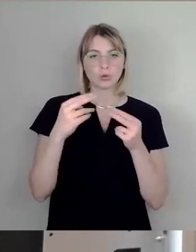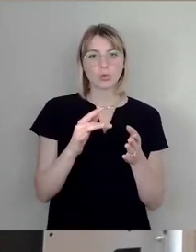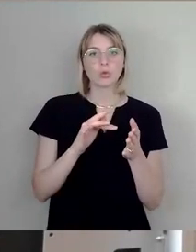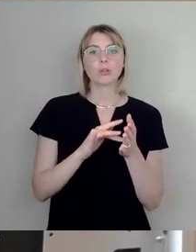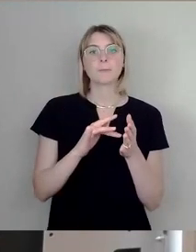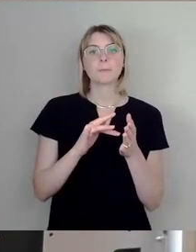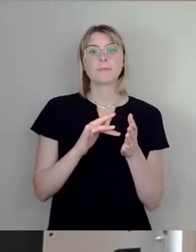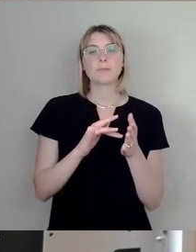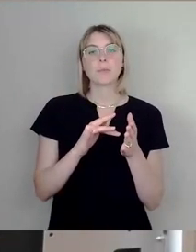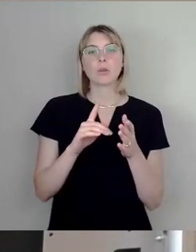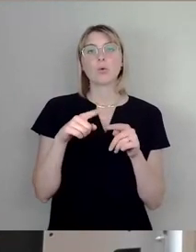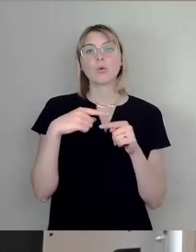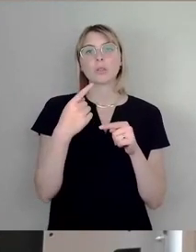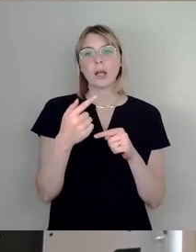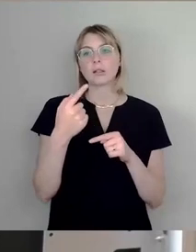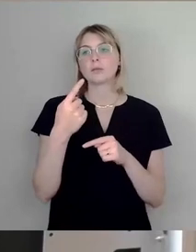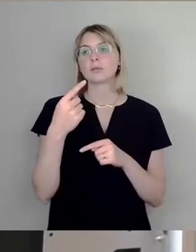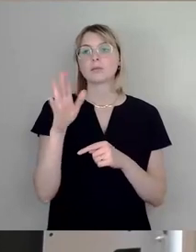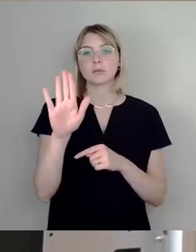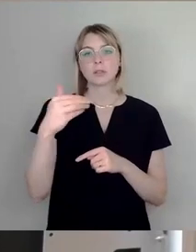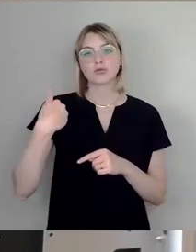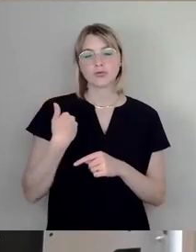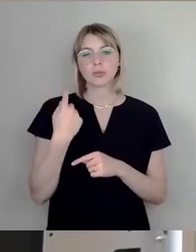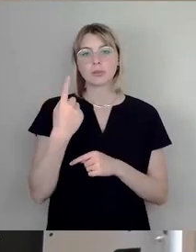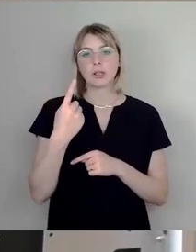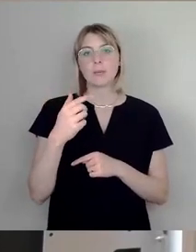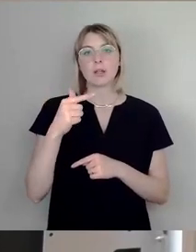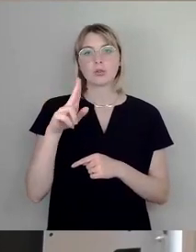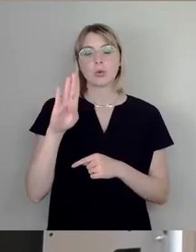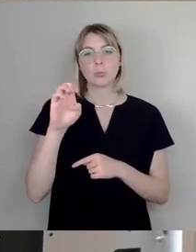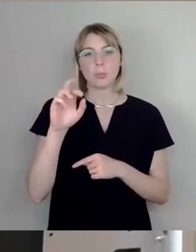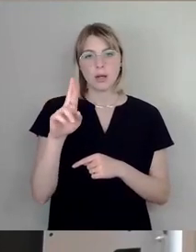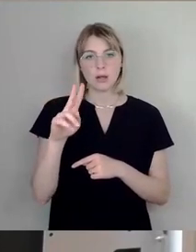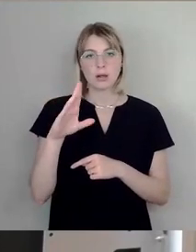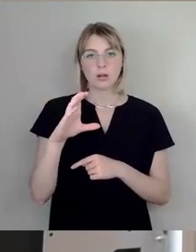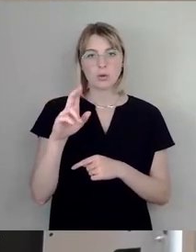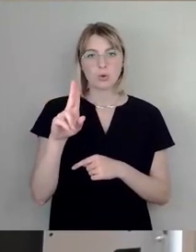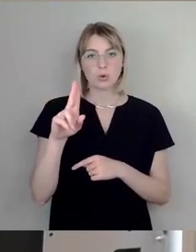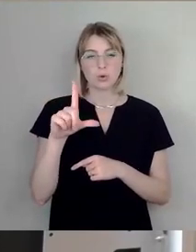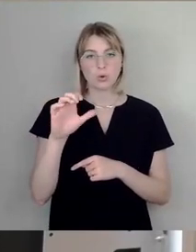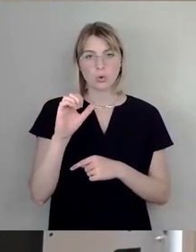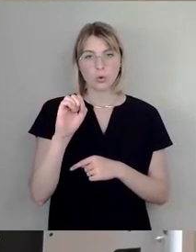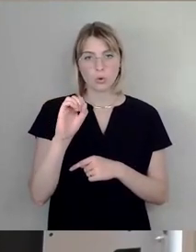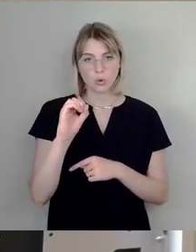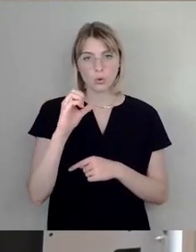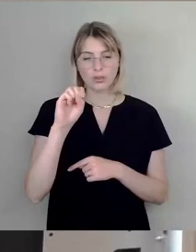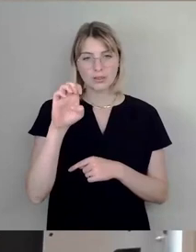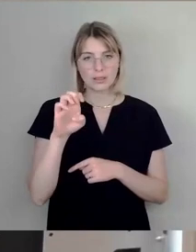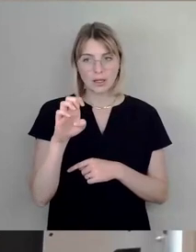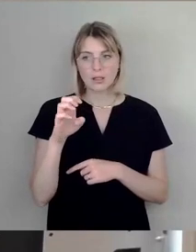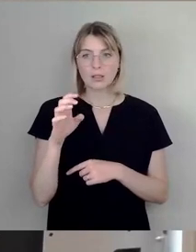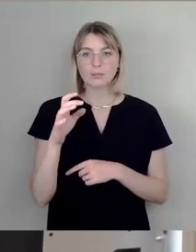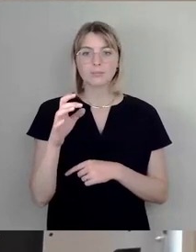den Volk einer Tuberkulose, die er sich im Krieg und in der Gefangenschaft zugezogen hat, gestorben ist. Das hat im Prinzip